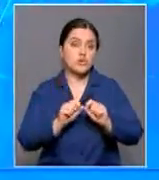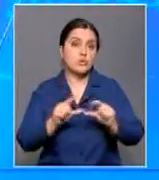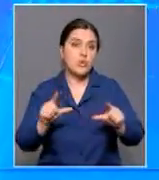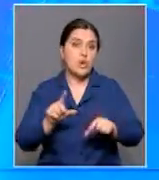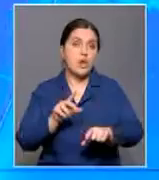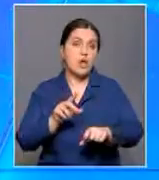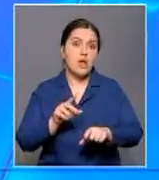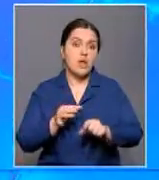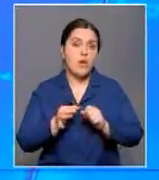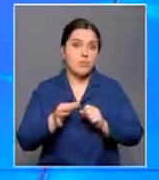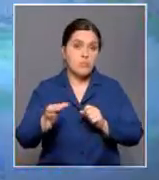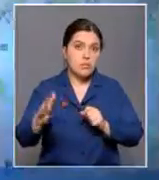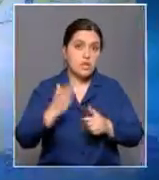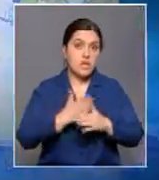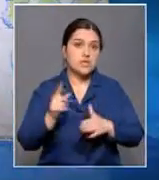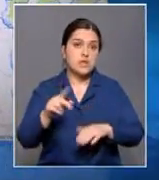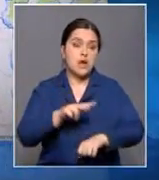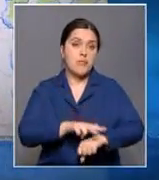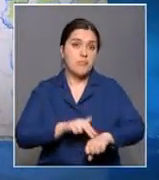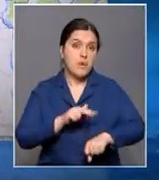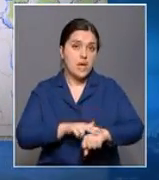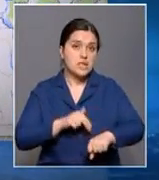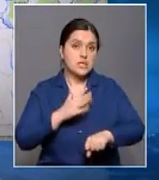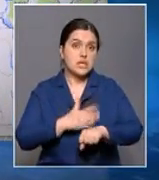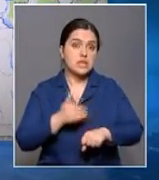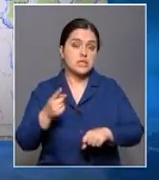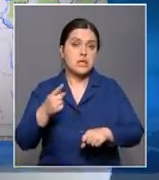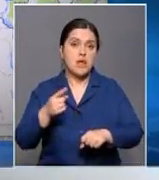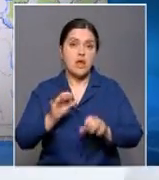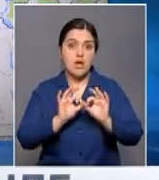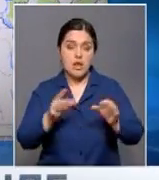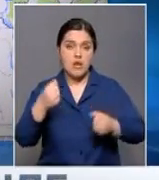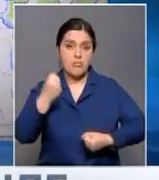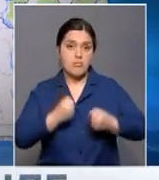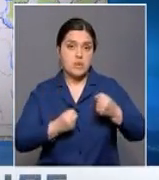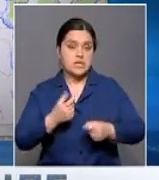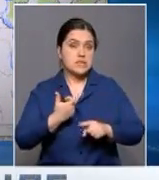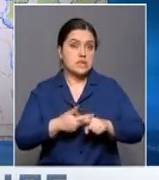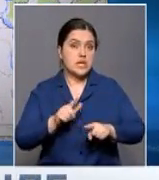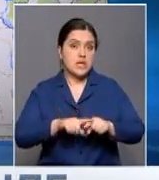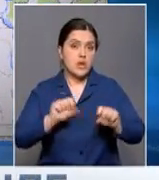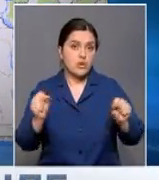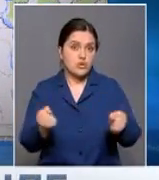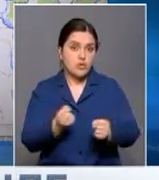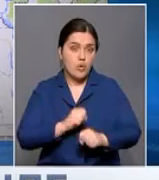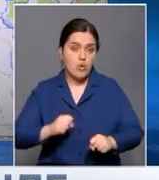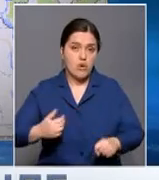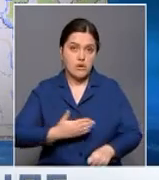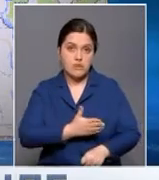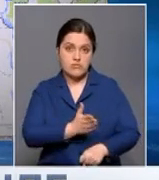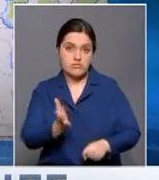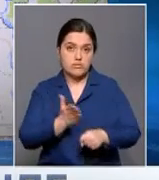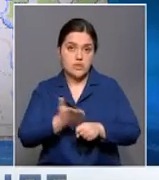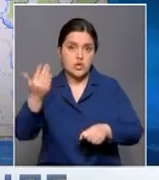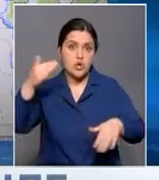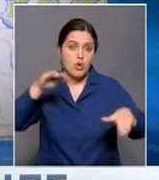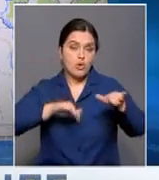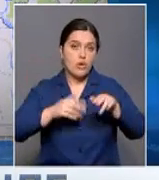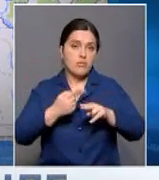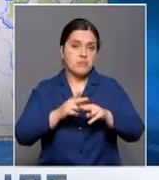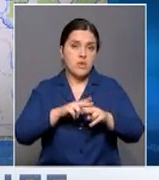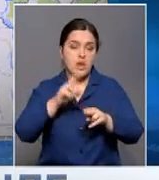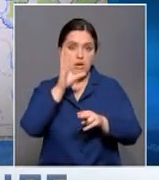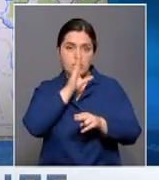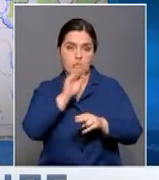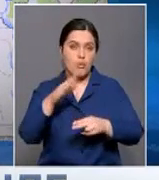экскурсию. В словом полицейских, водитель транспортного средства сильно разогнался на извилистой горной дороге и не справился с управлением.